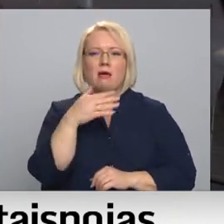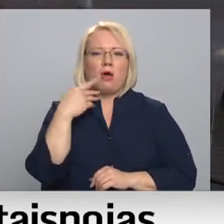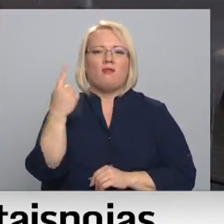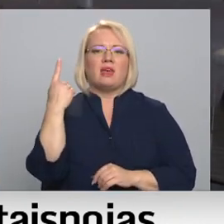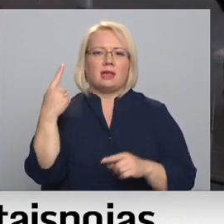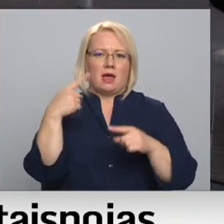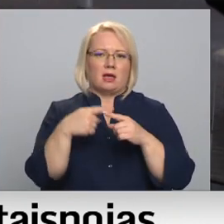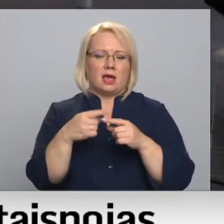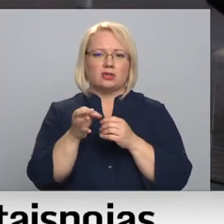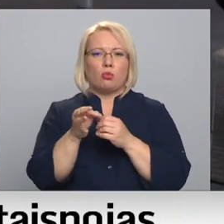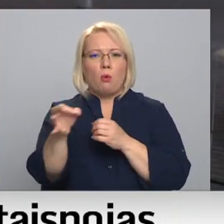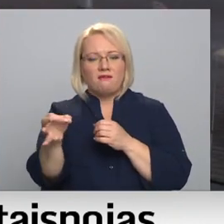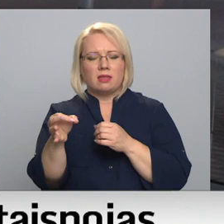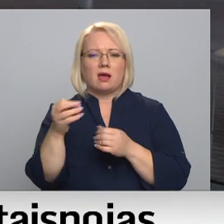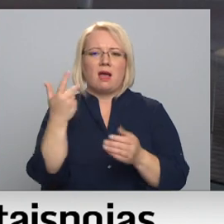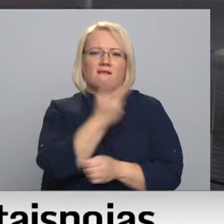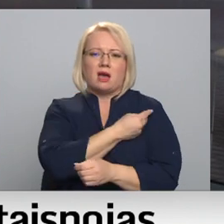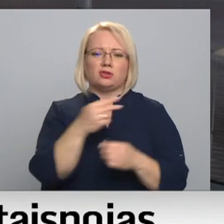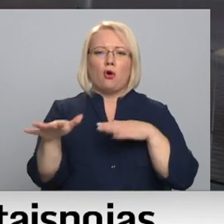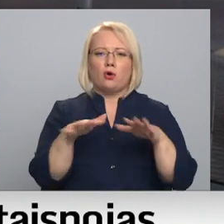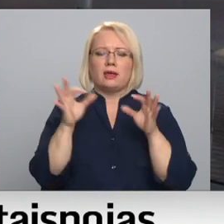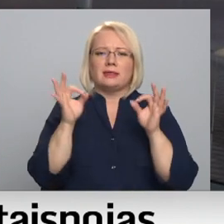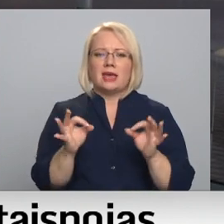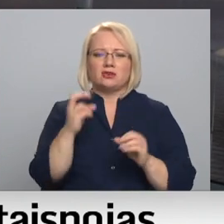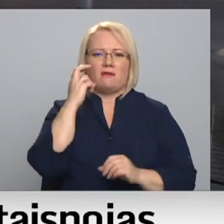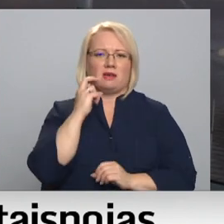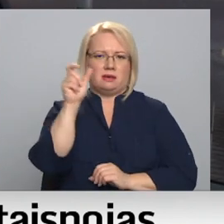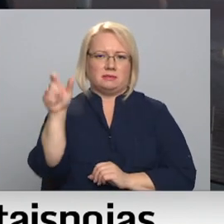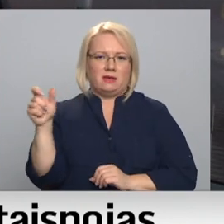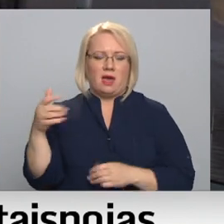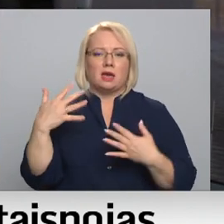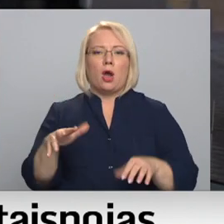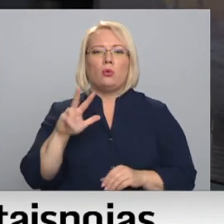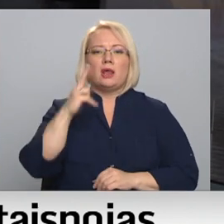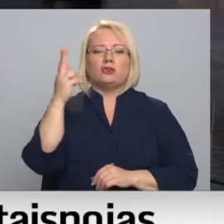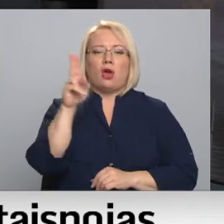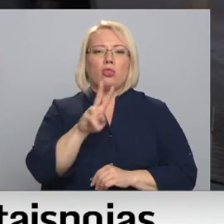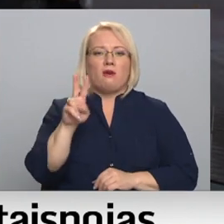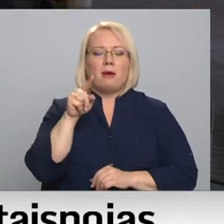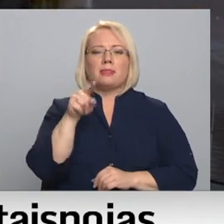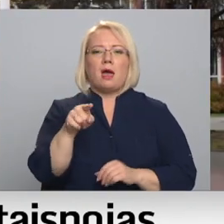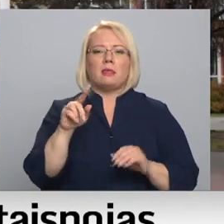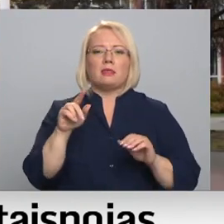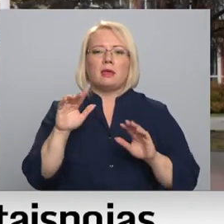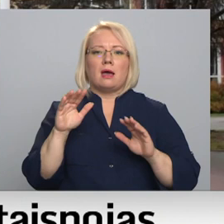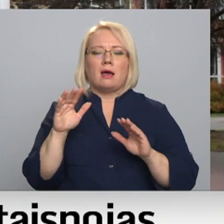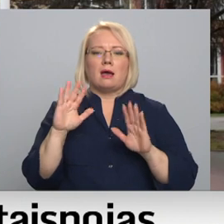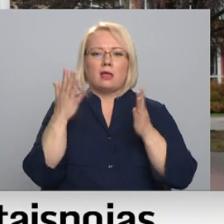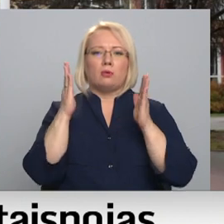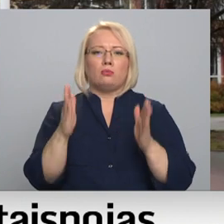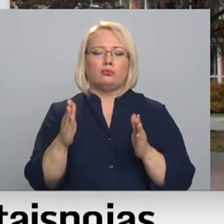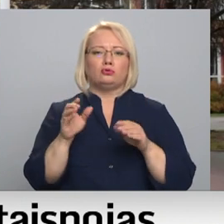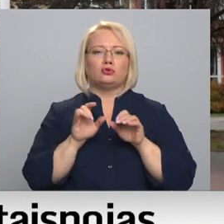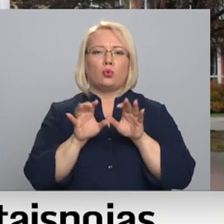reizi novadā, kad vakcinēšana tiks organizēta tieši senioriem. Jau 3. novembrī tāda dīna būs skrundā. Jāteic, ka